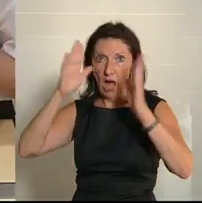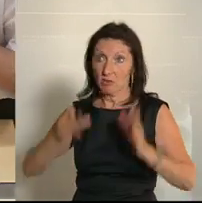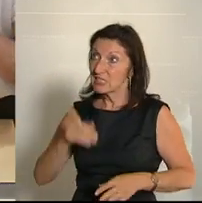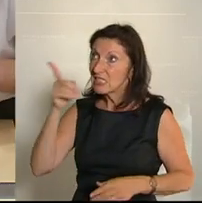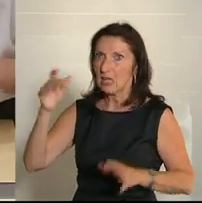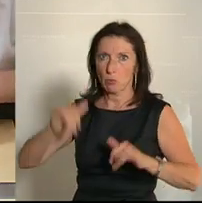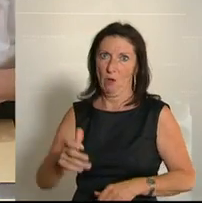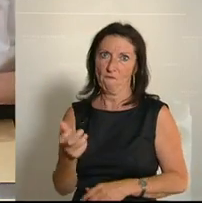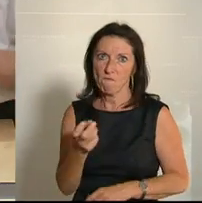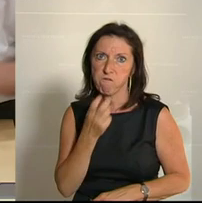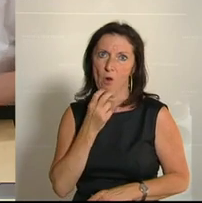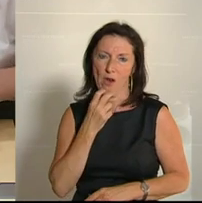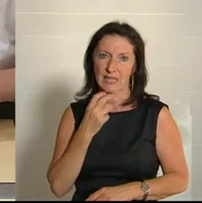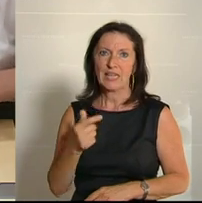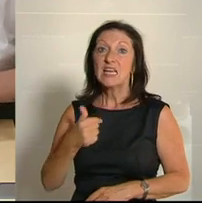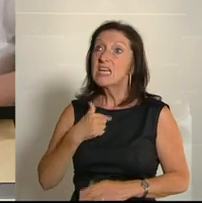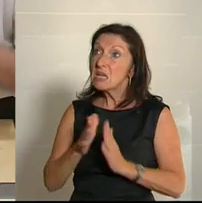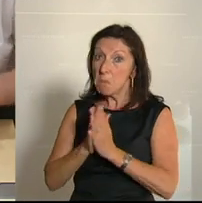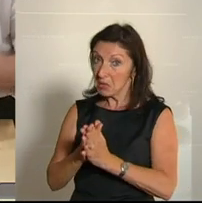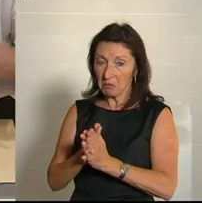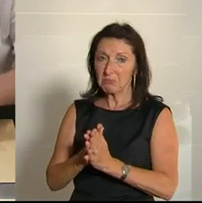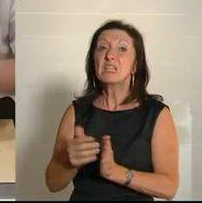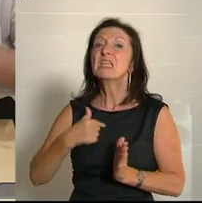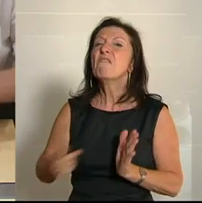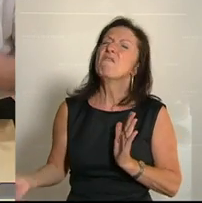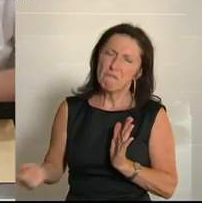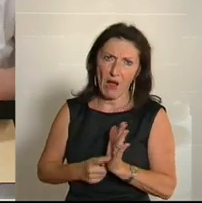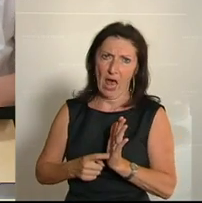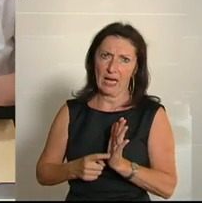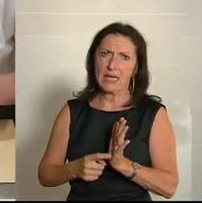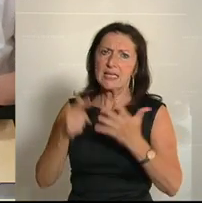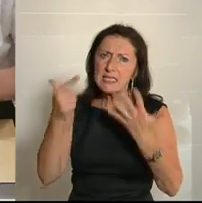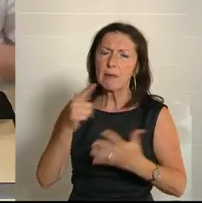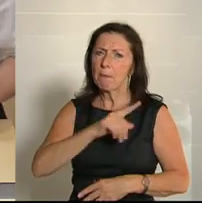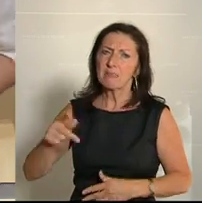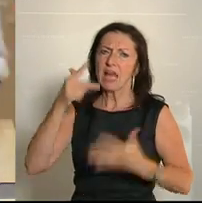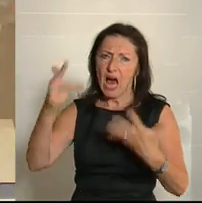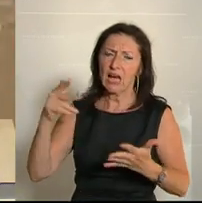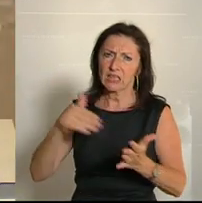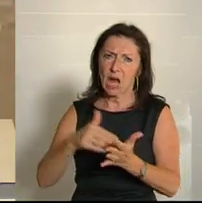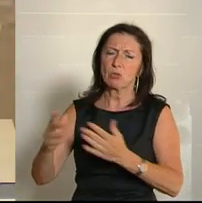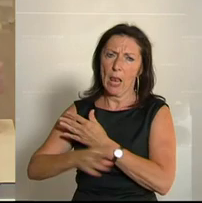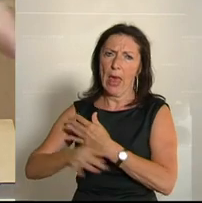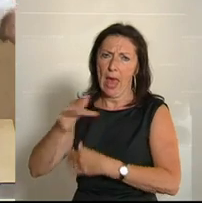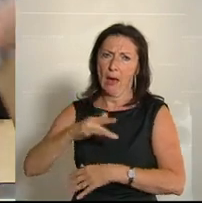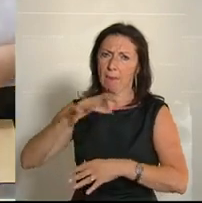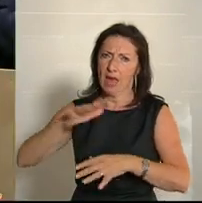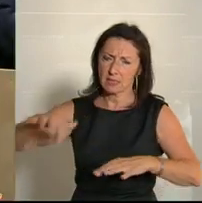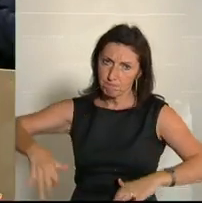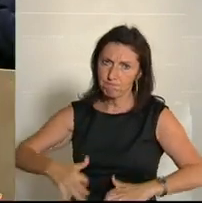Ich bitte eigentlich nicht, ich fordere Sie auf. Es muss möglich sein, 7.000 8.000 Lehrstellen zu schaffen. Dankeschön.